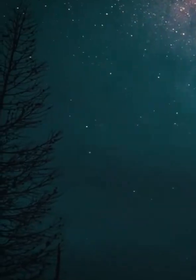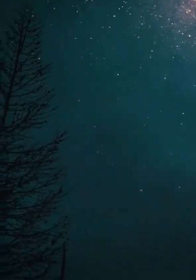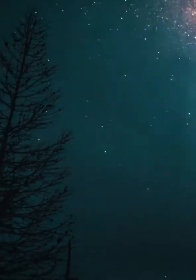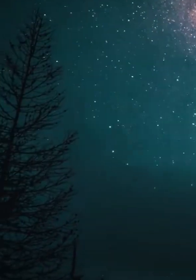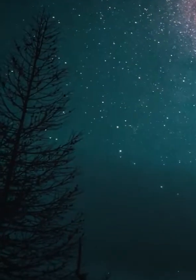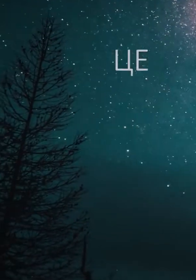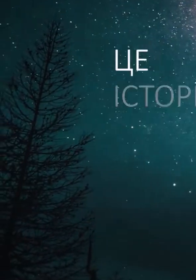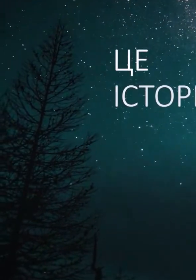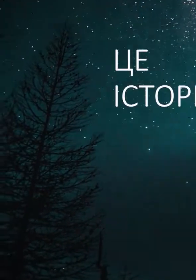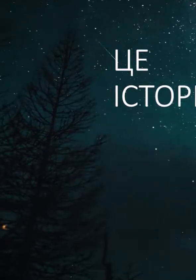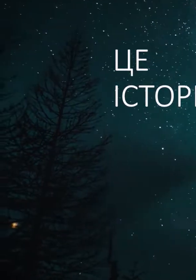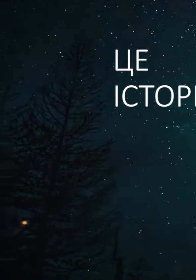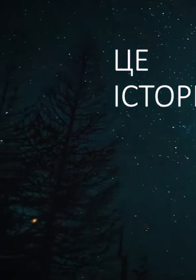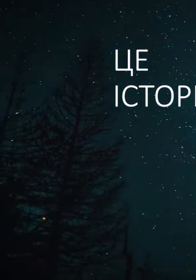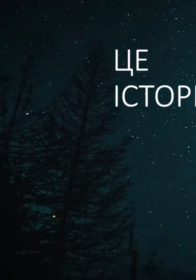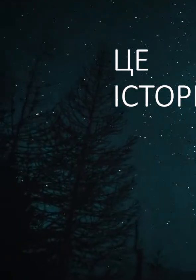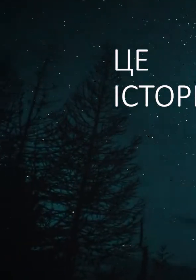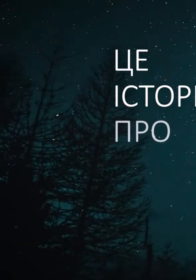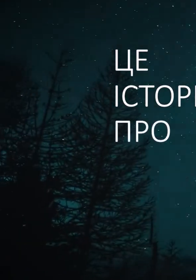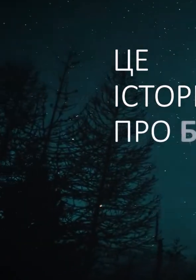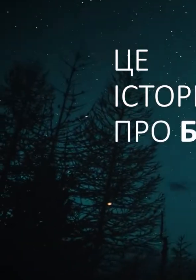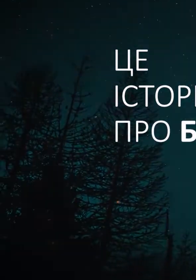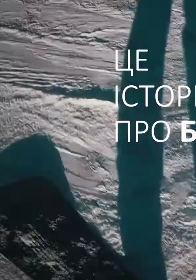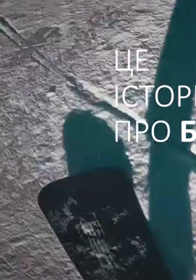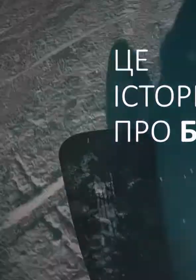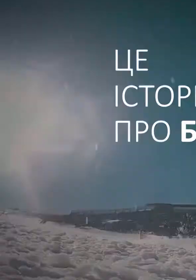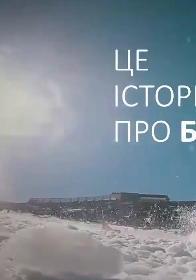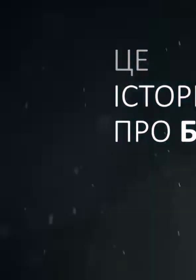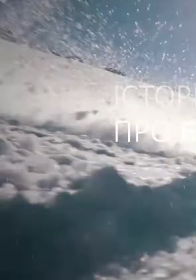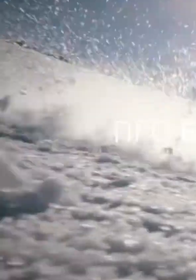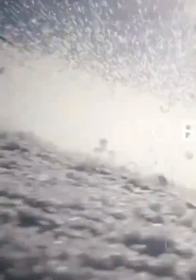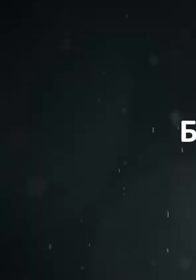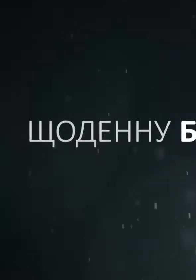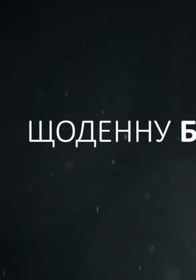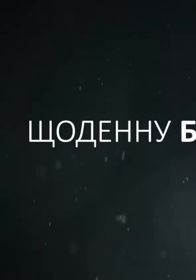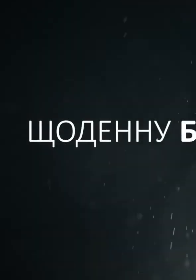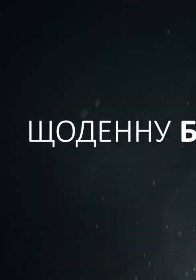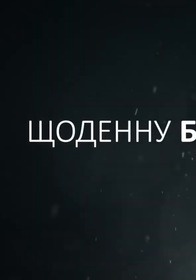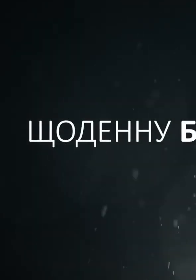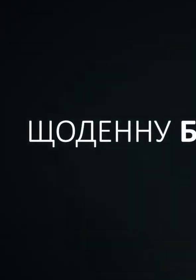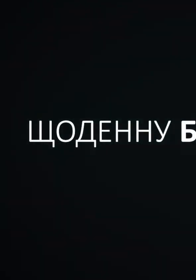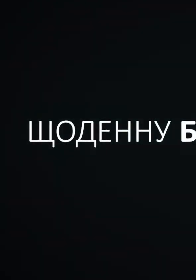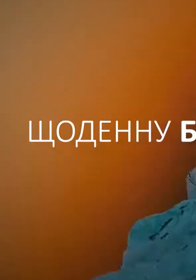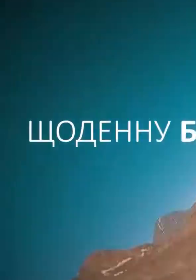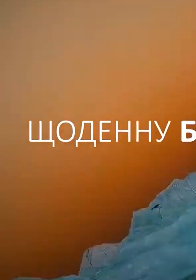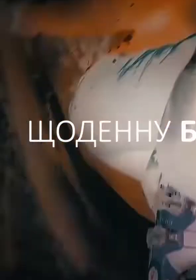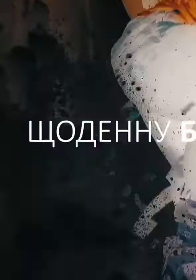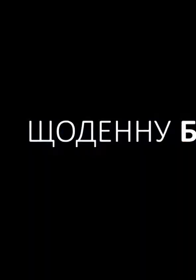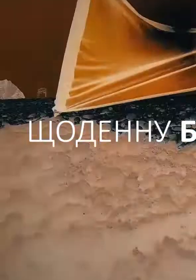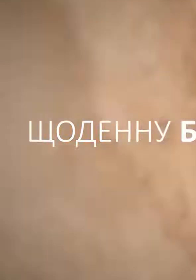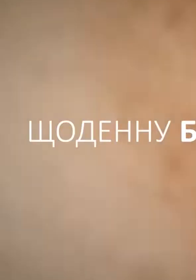Це історія про боротьбу Щоденну боротьбу з обставинами